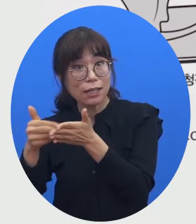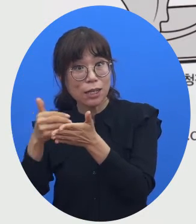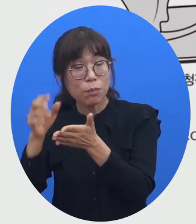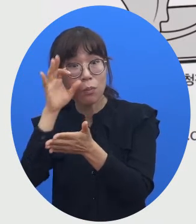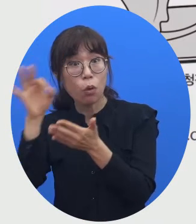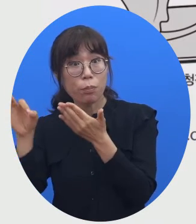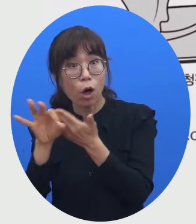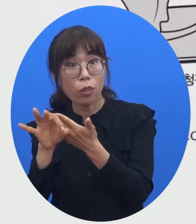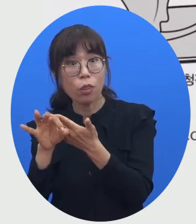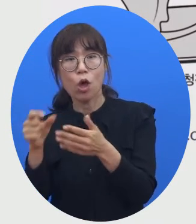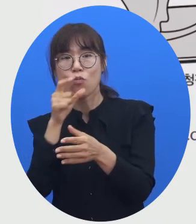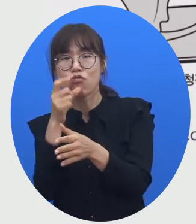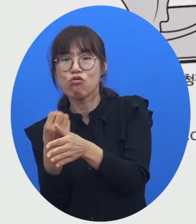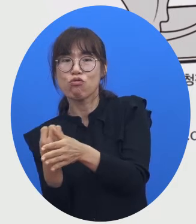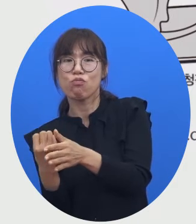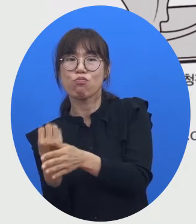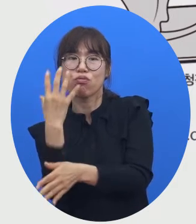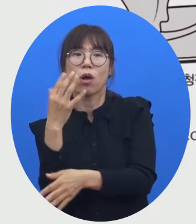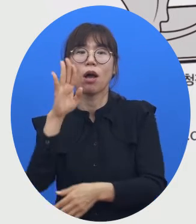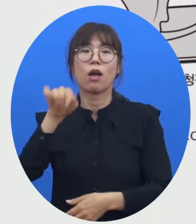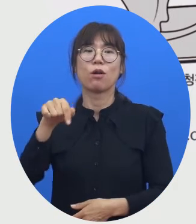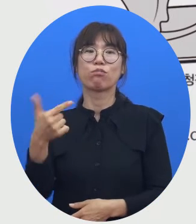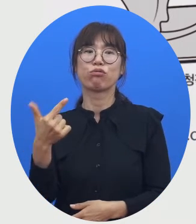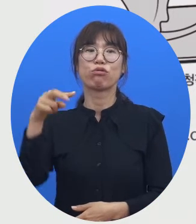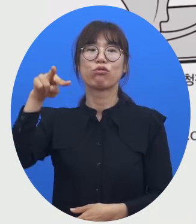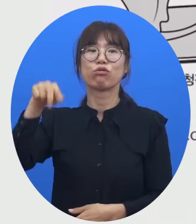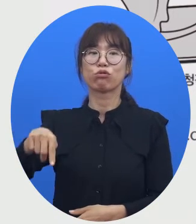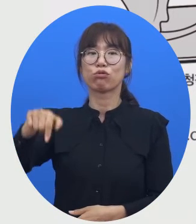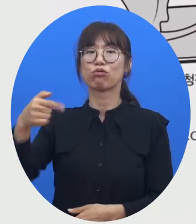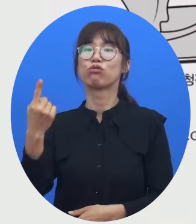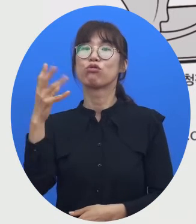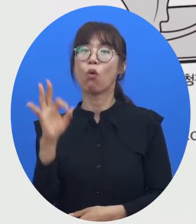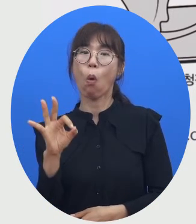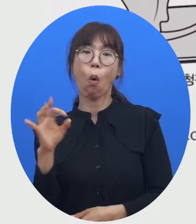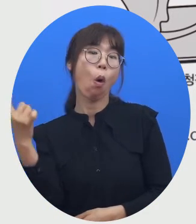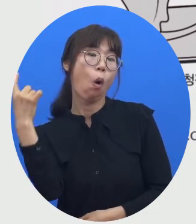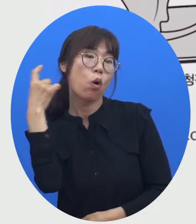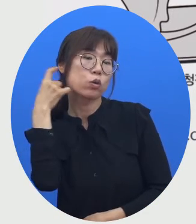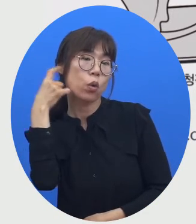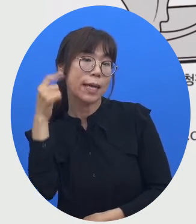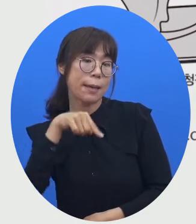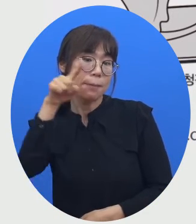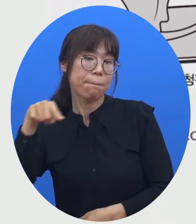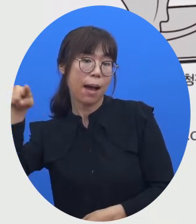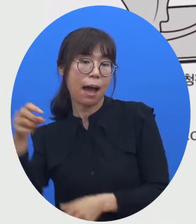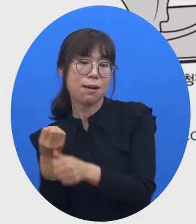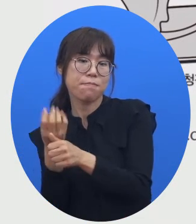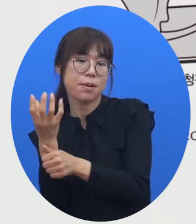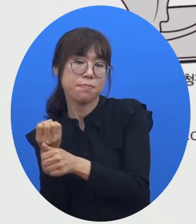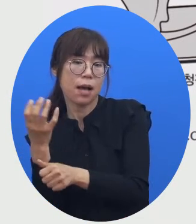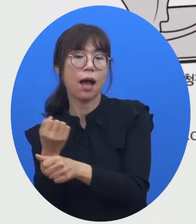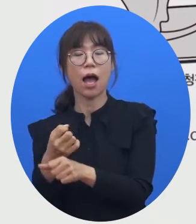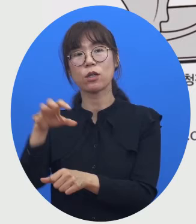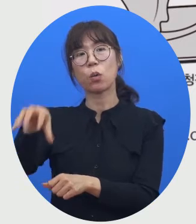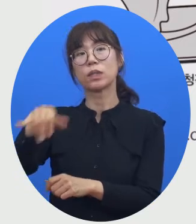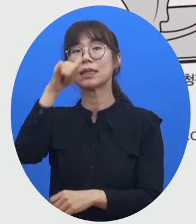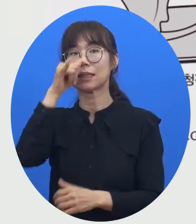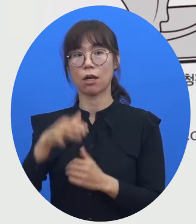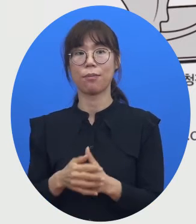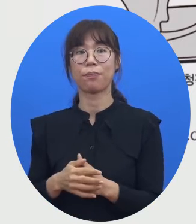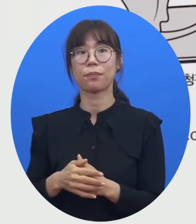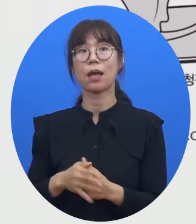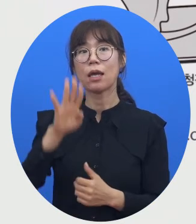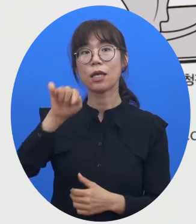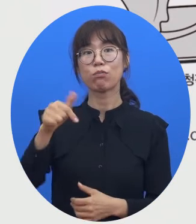분수공이라고 하는 음파를 발생하는 기관이 있는데 이 음파 발생 기관에서